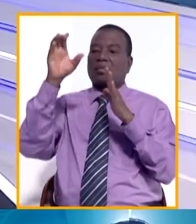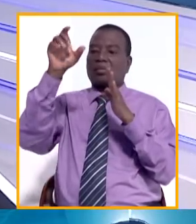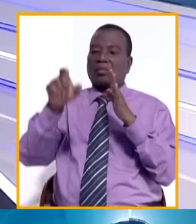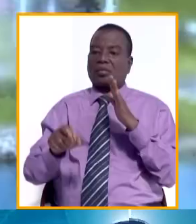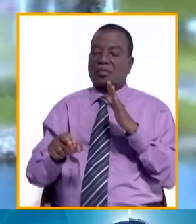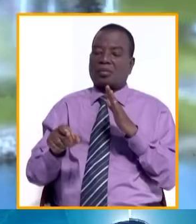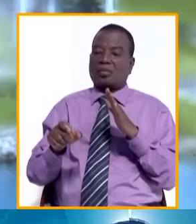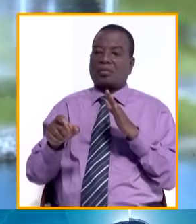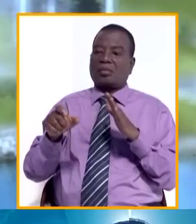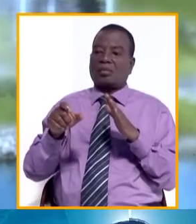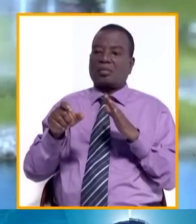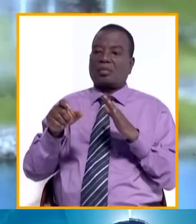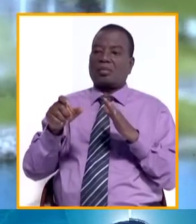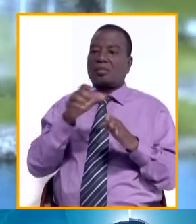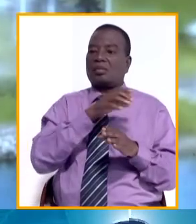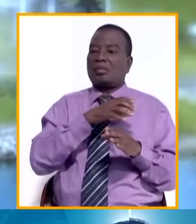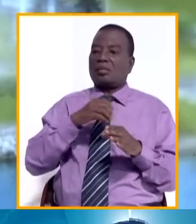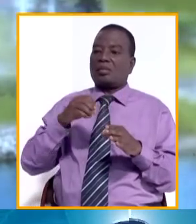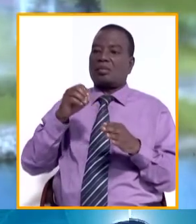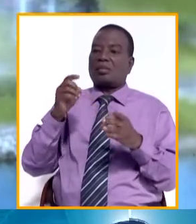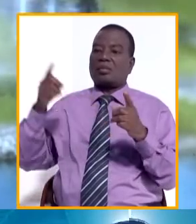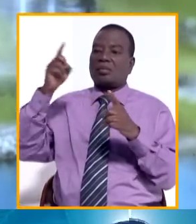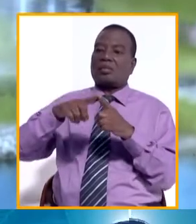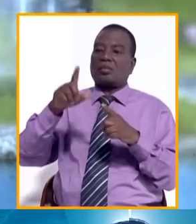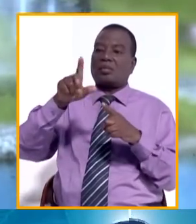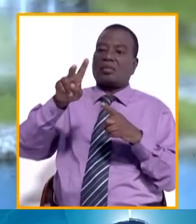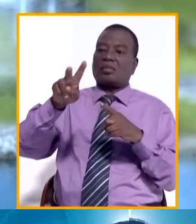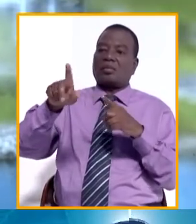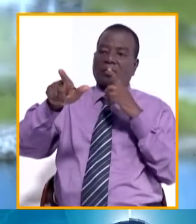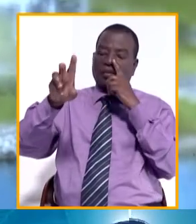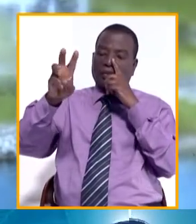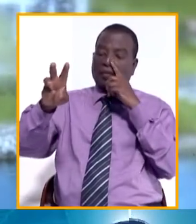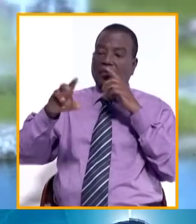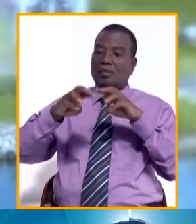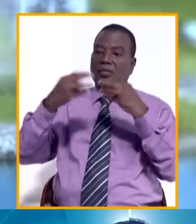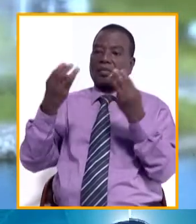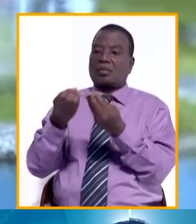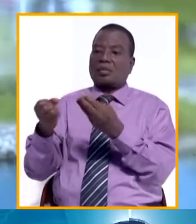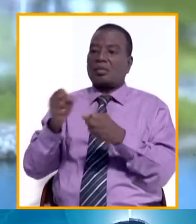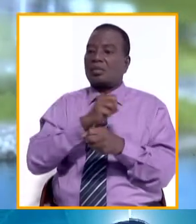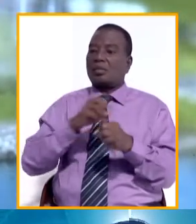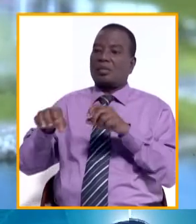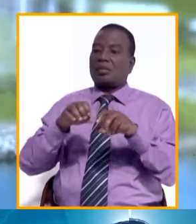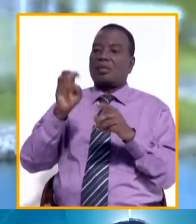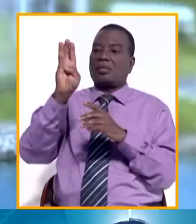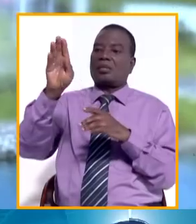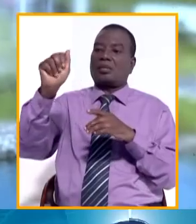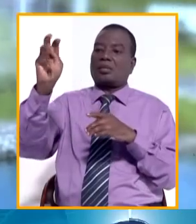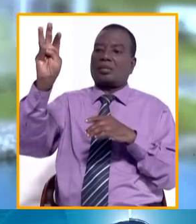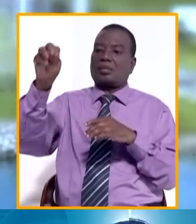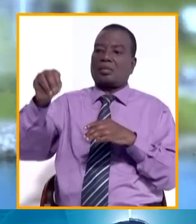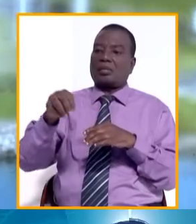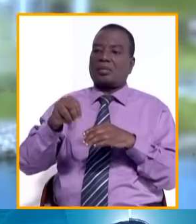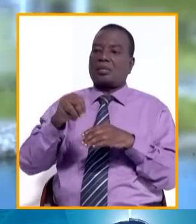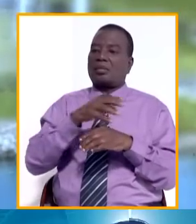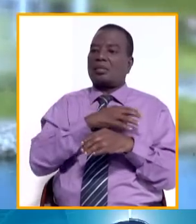journal. Depuis hier 24 janvier et cela jusqu'au 26, c'est-à-dire demain, un atelier se tient à Grand Bassam. La Ville historique, l'Organisation mondiale